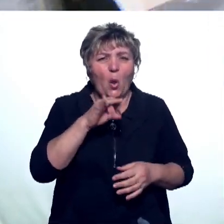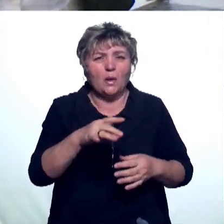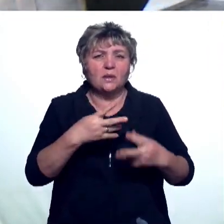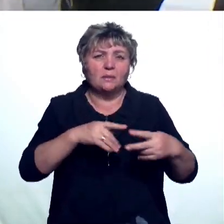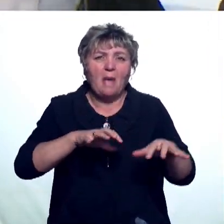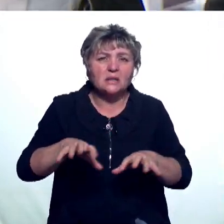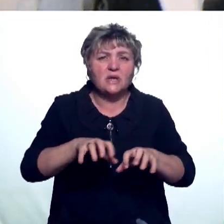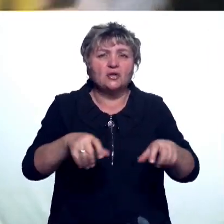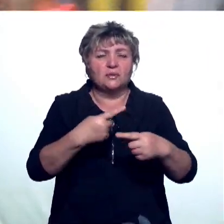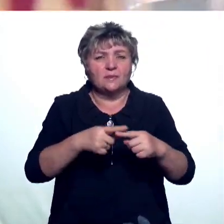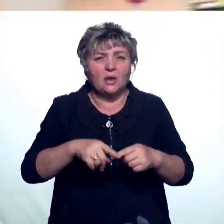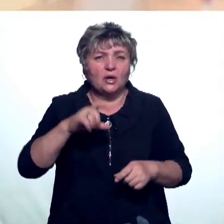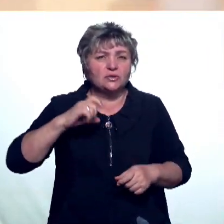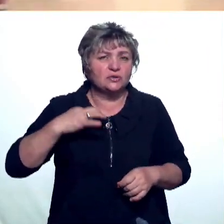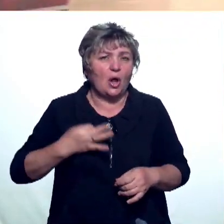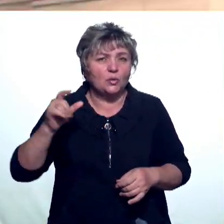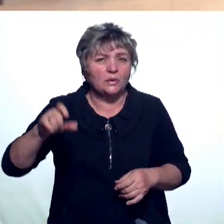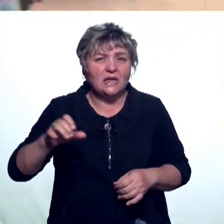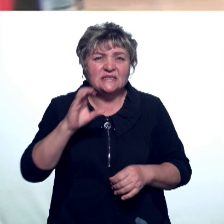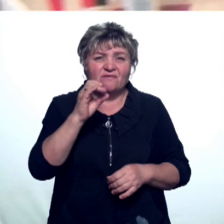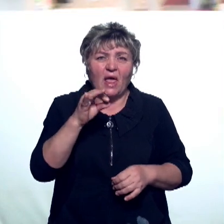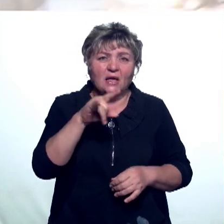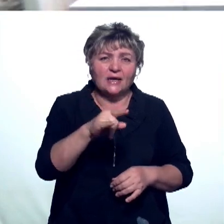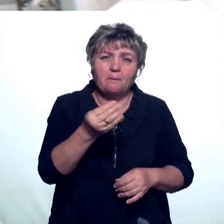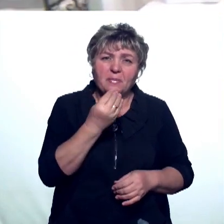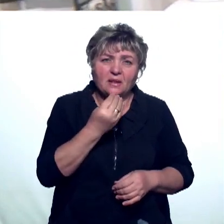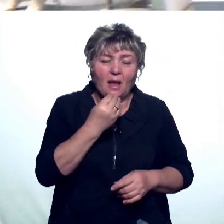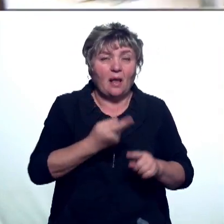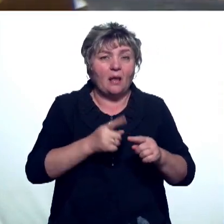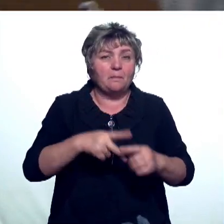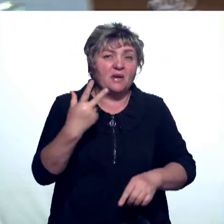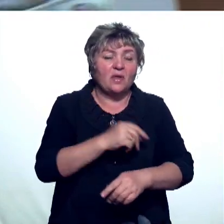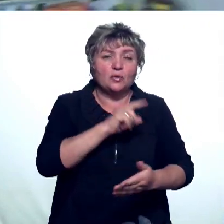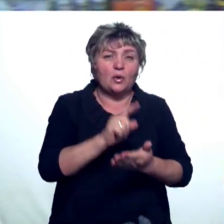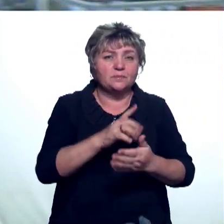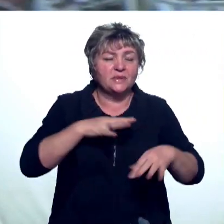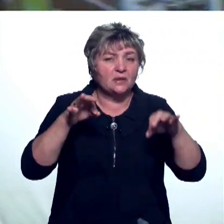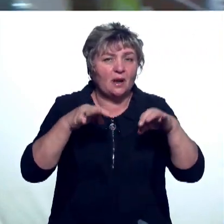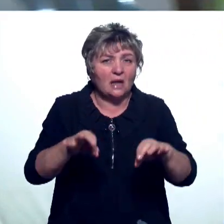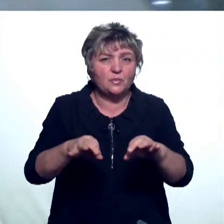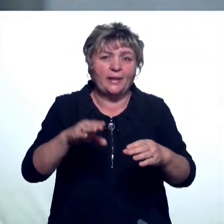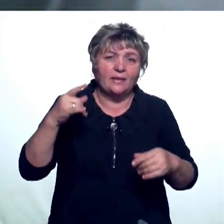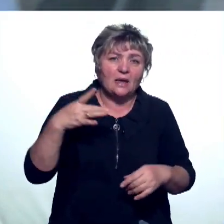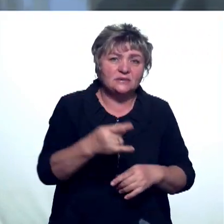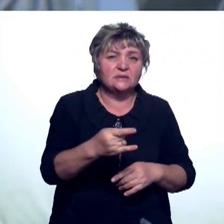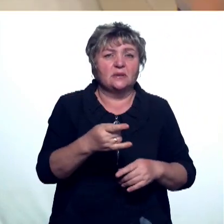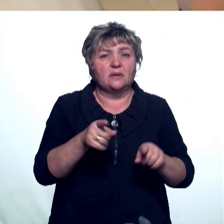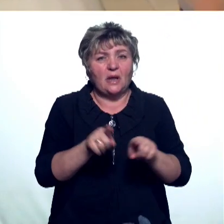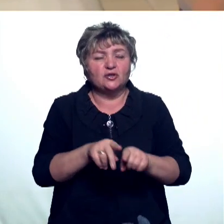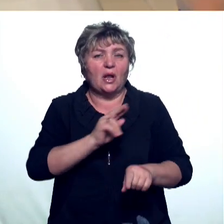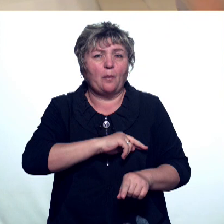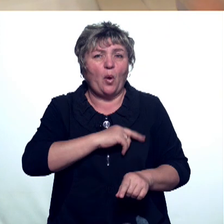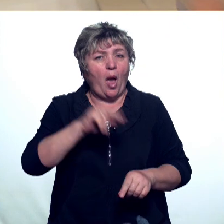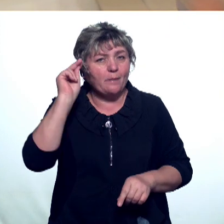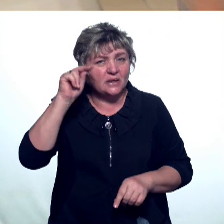Вакцинация обязательна также для сотрудников сферы общественного питания. Привиты должны быть транспортники, в том числе и таксисты, а также работники